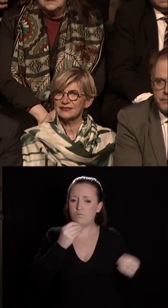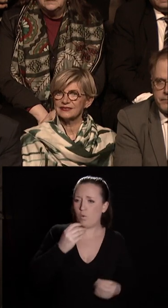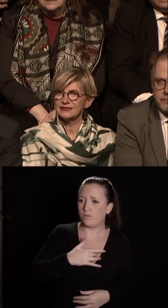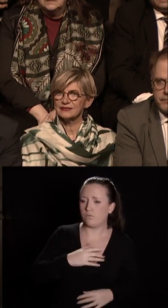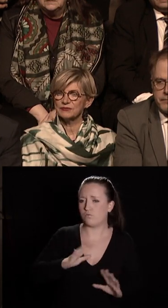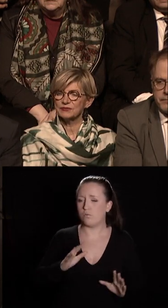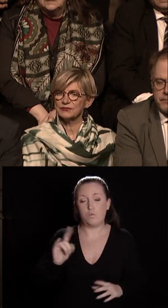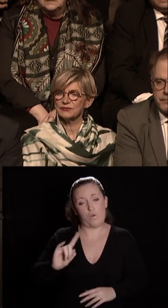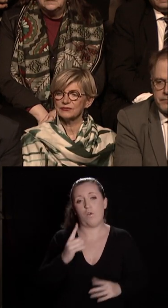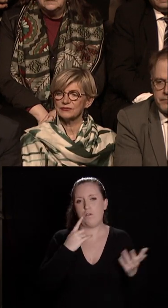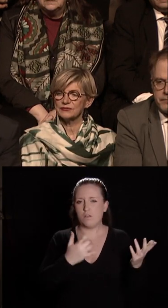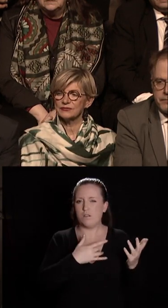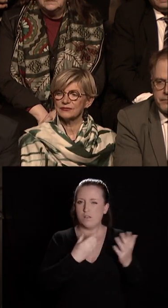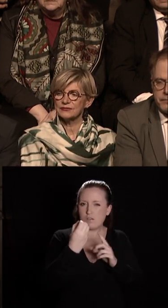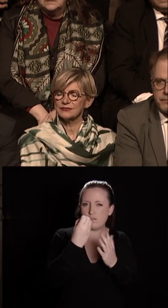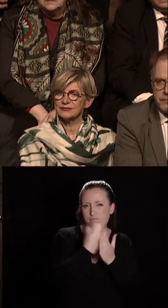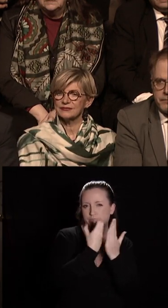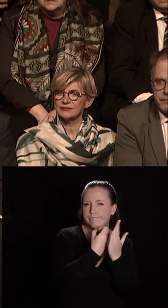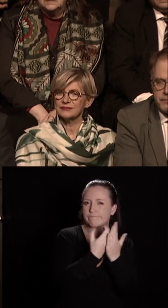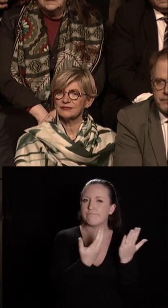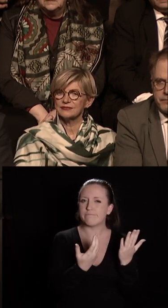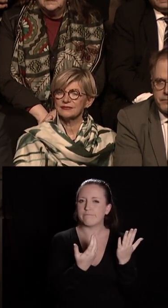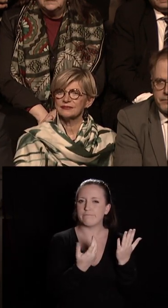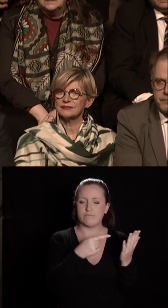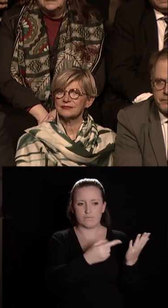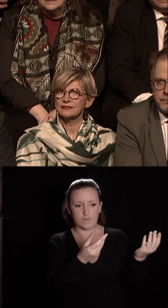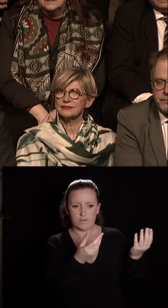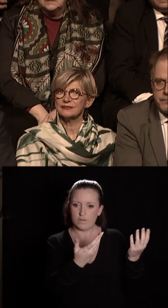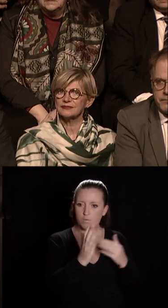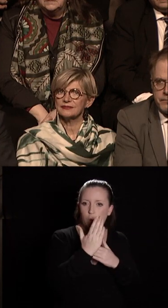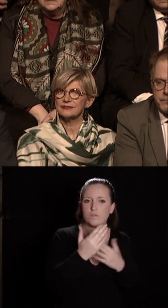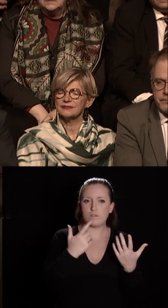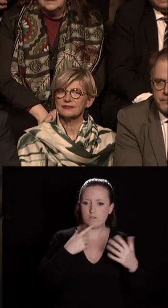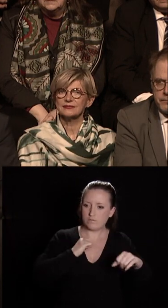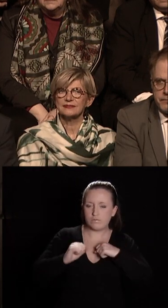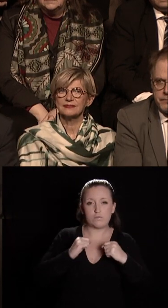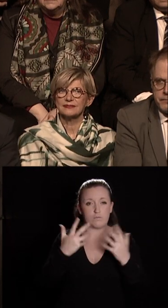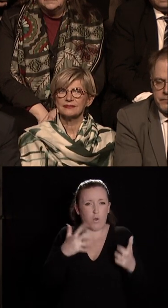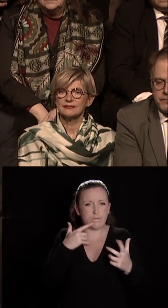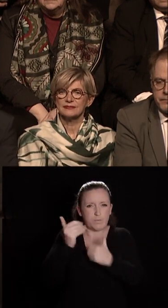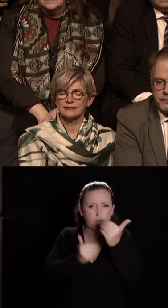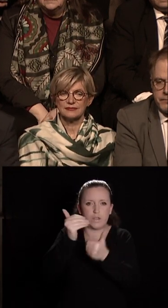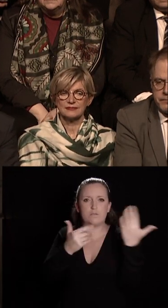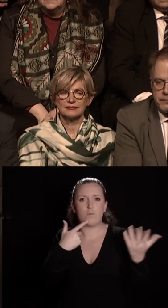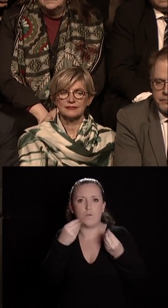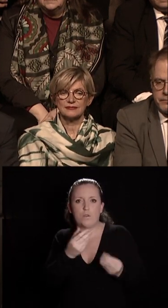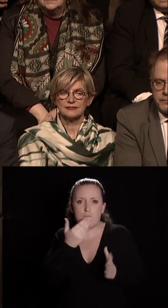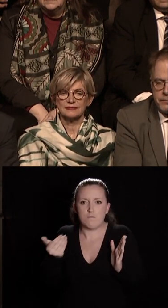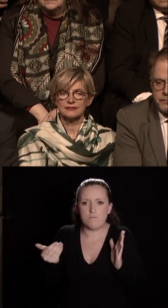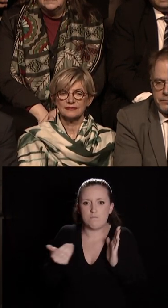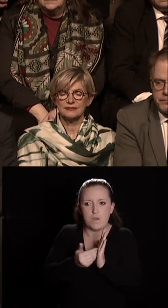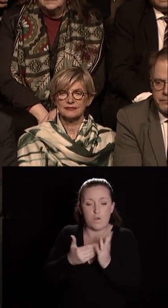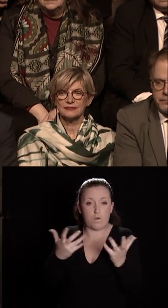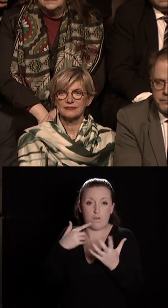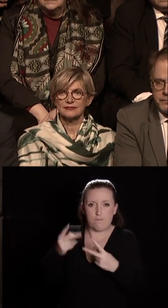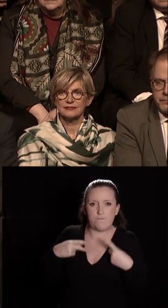qui alimentent une image positive et traduisent une volonté de progresser toujours pour améliorer la qualité de vie